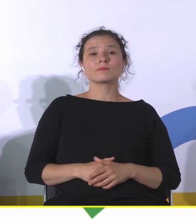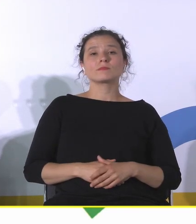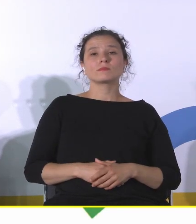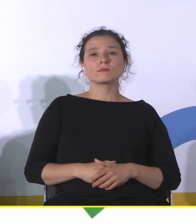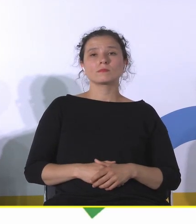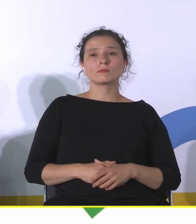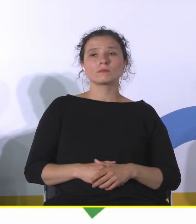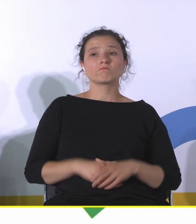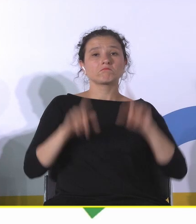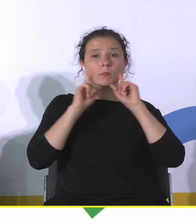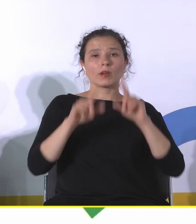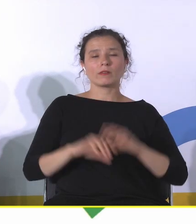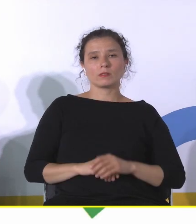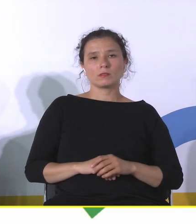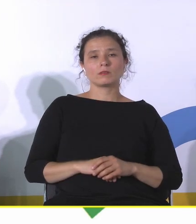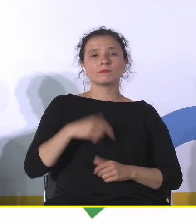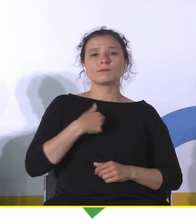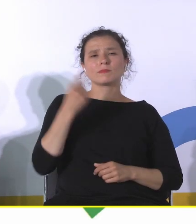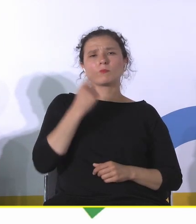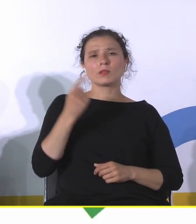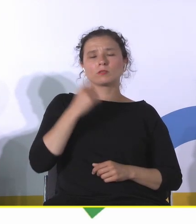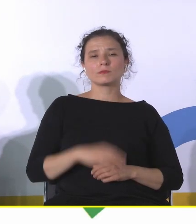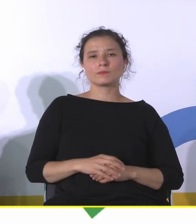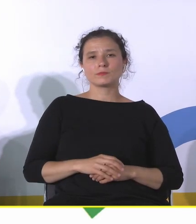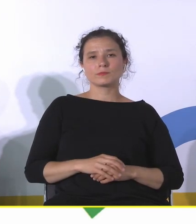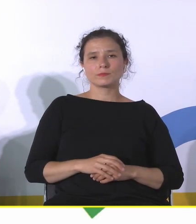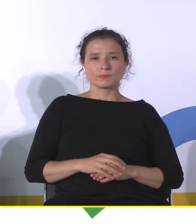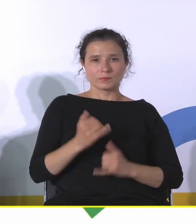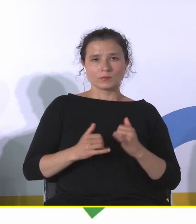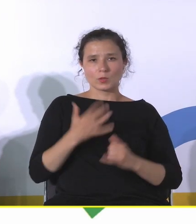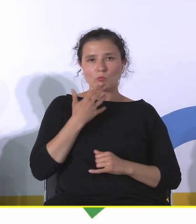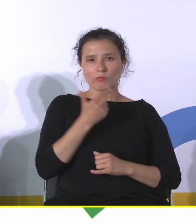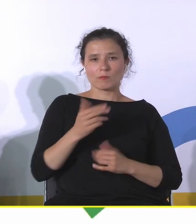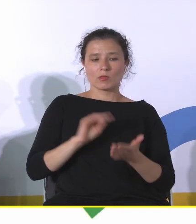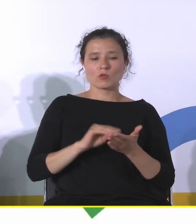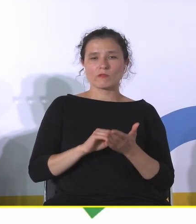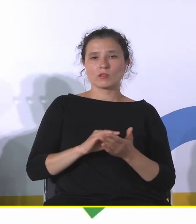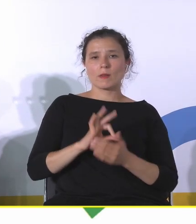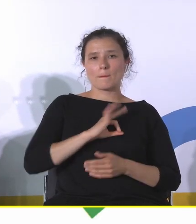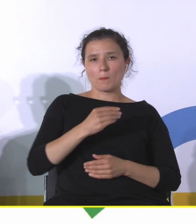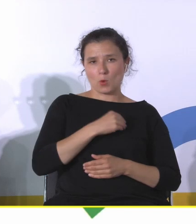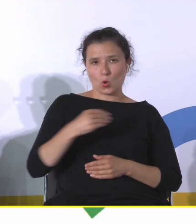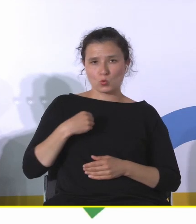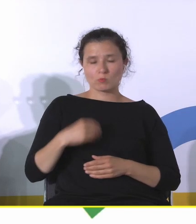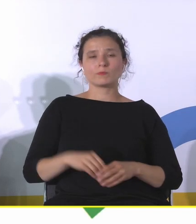rzeczywiście myślę, że jeżeli mielibyśmy mówić też o doświadczeniach polskich, to